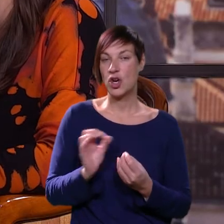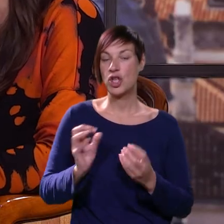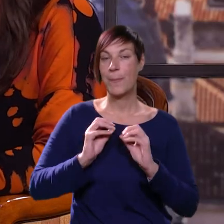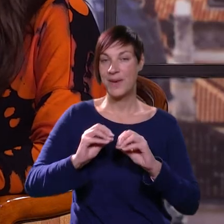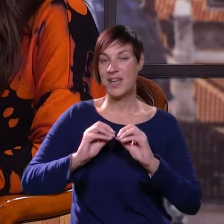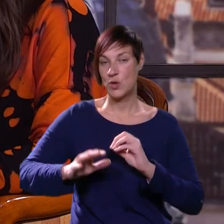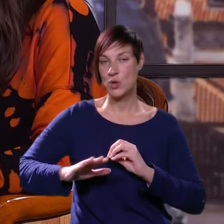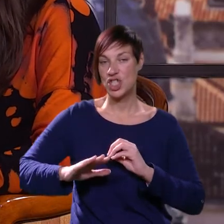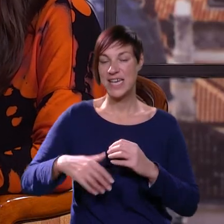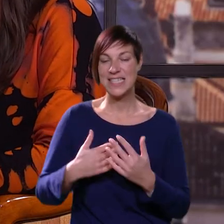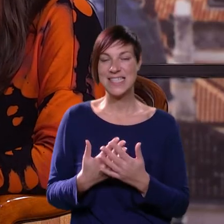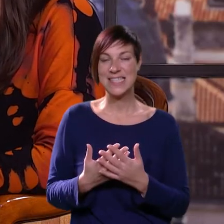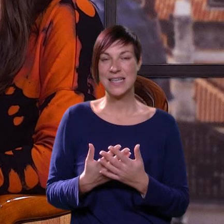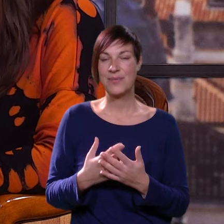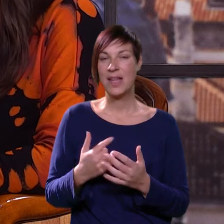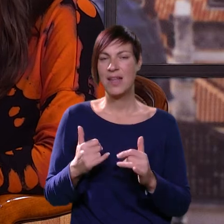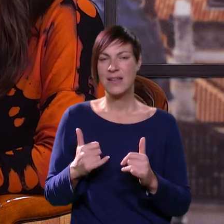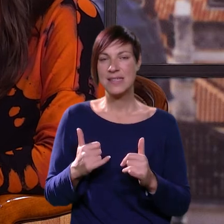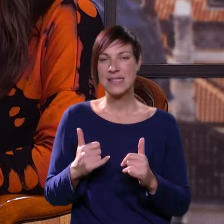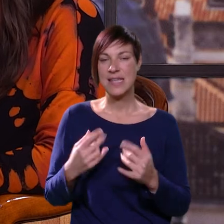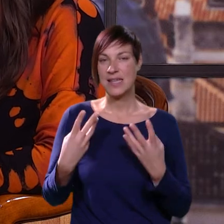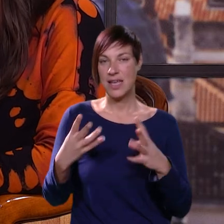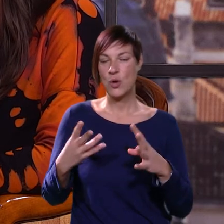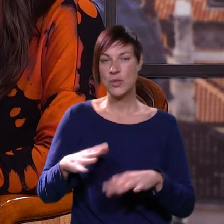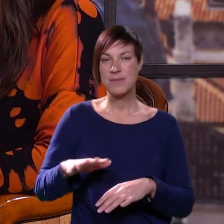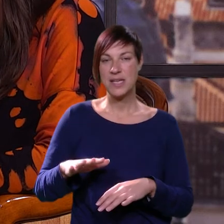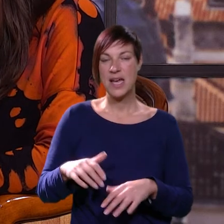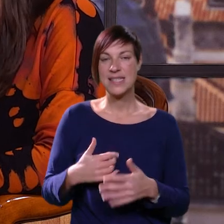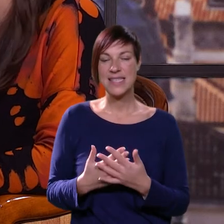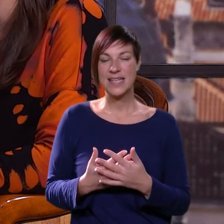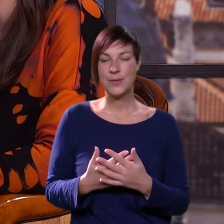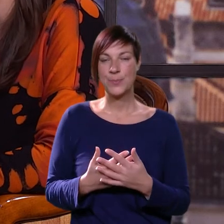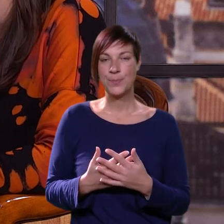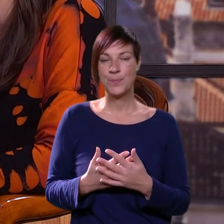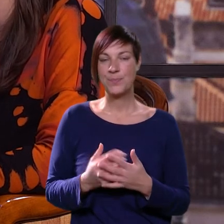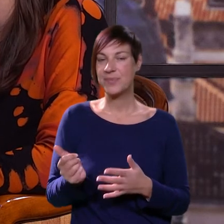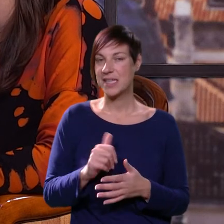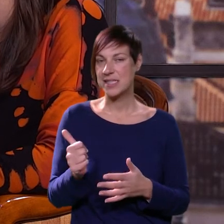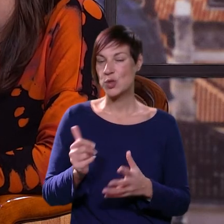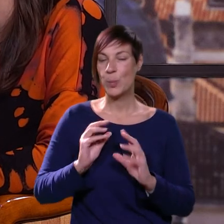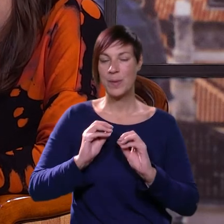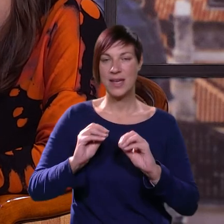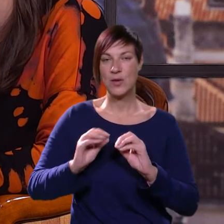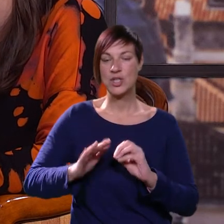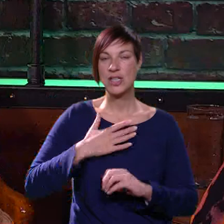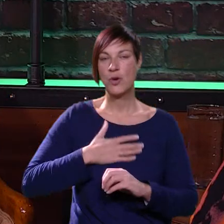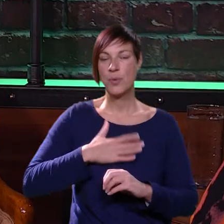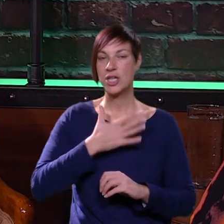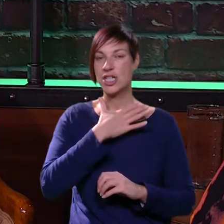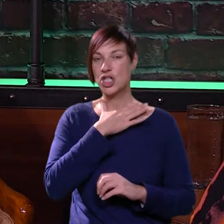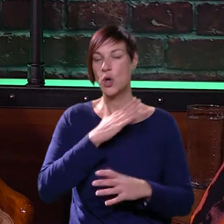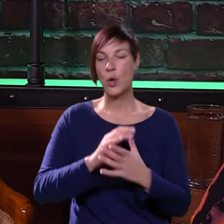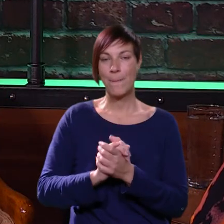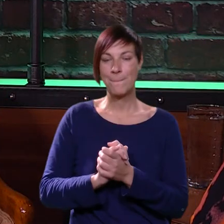dobra učenica. Da. Koji je sad razred? Ona je osmi razred. Ona je super učenica, obožava